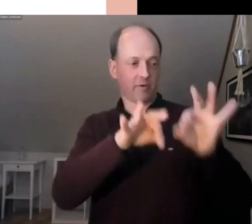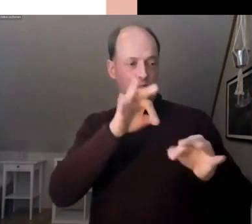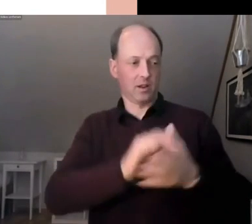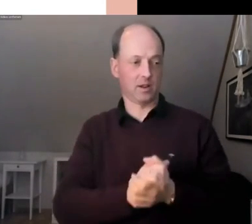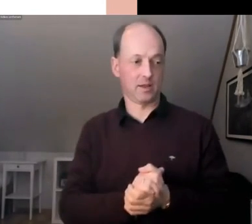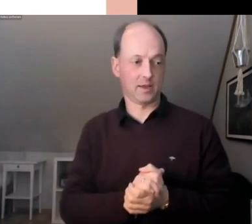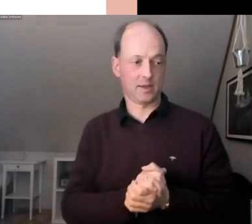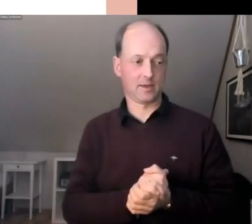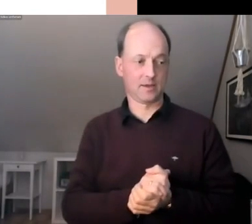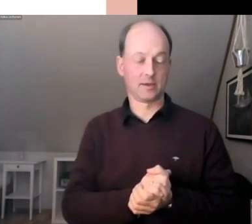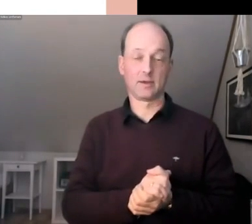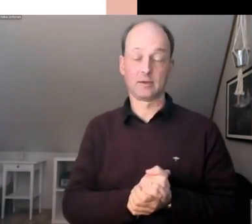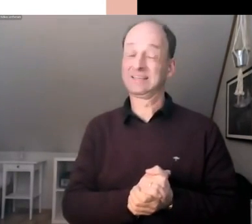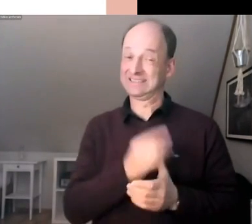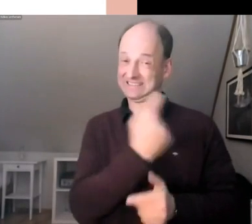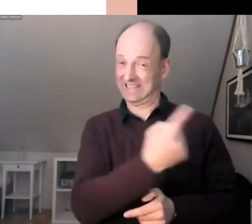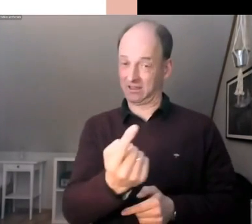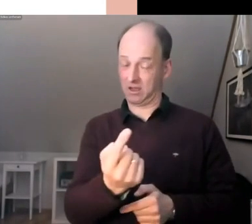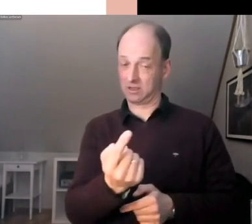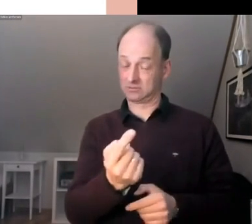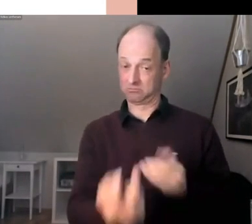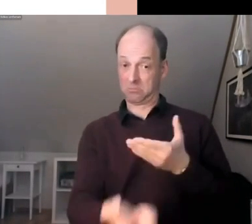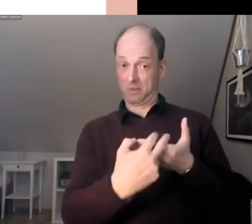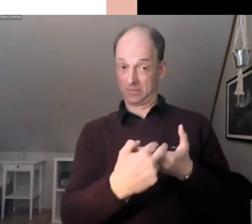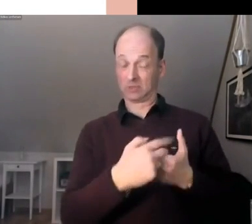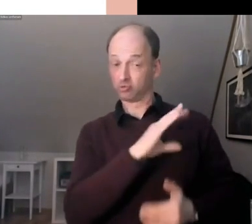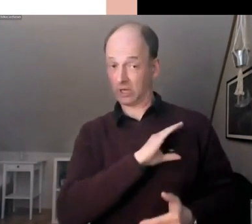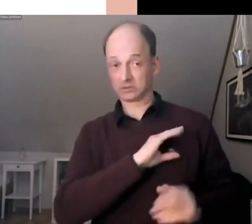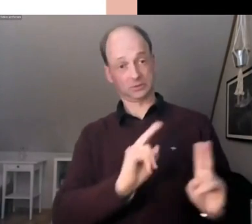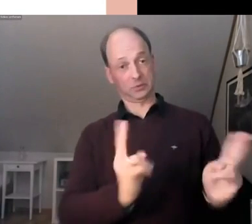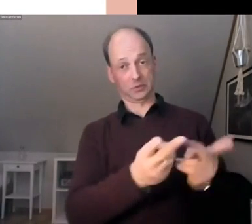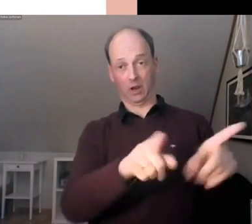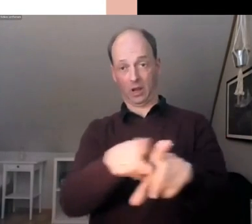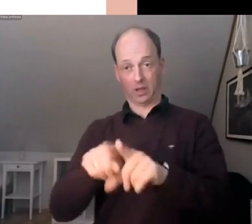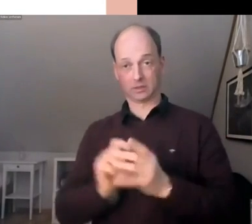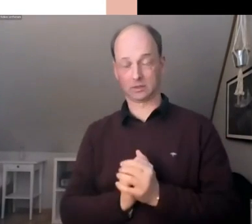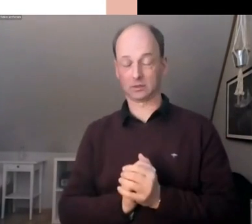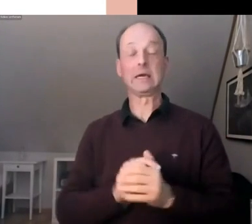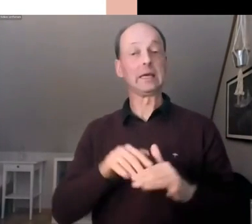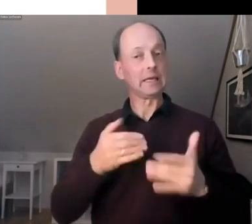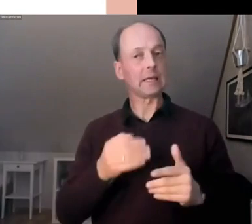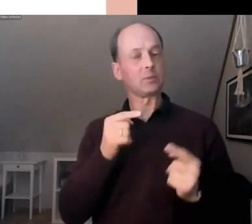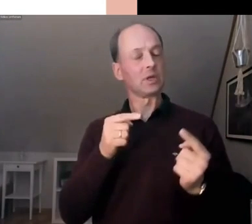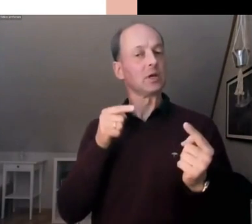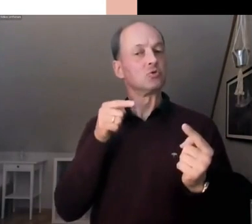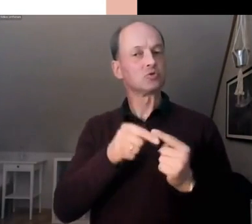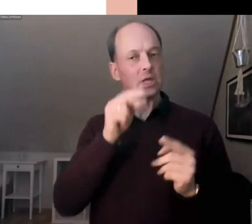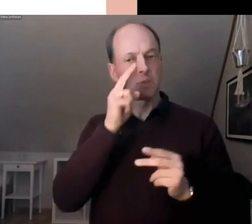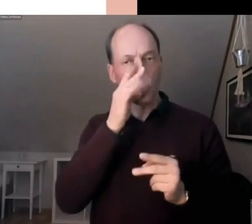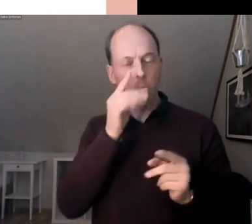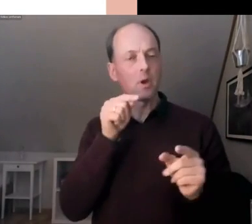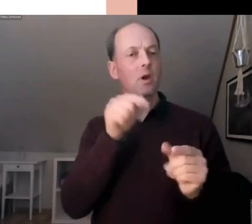jeder hat die gleiche Chance, dort reinzukommen. Sozusagen eine Stichprobe, ein Update der Gesellschaft.